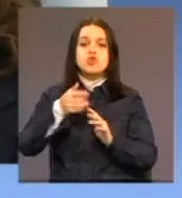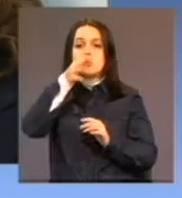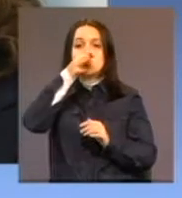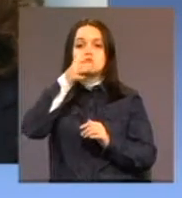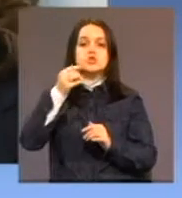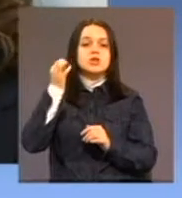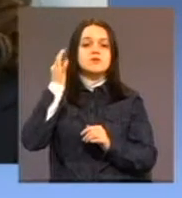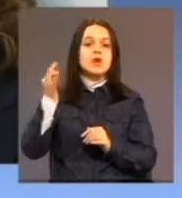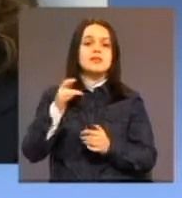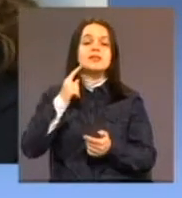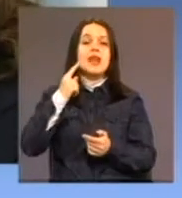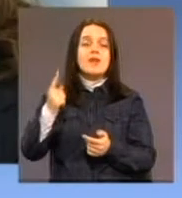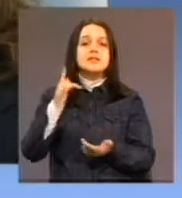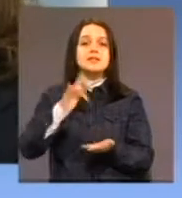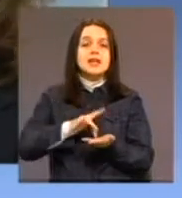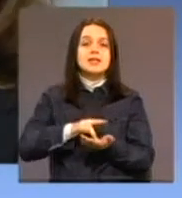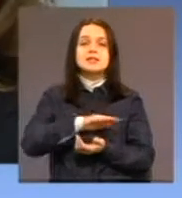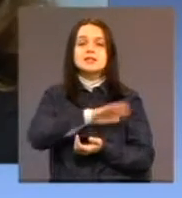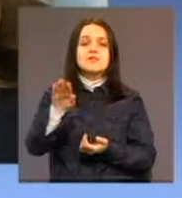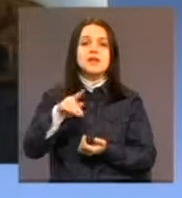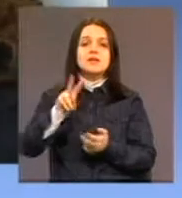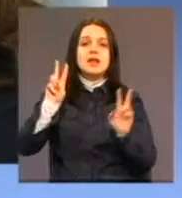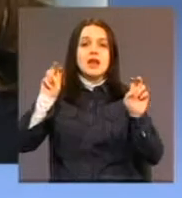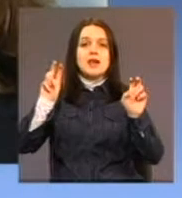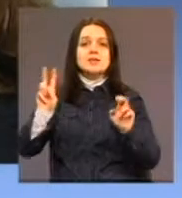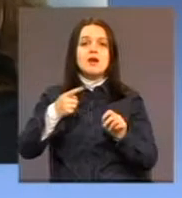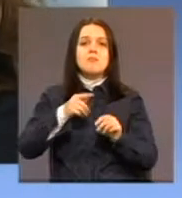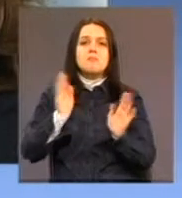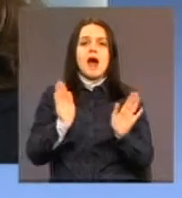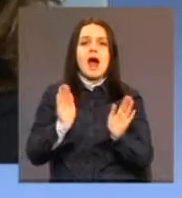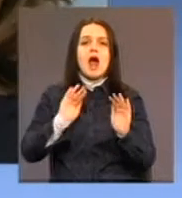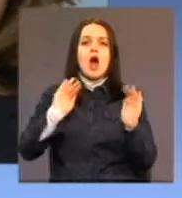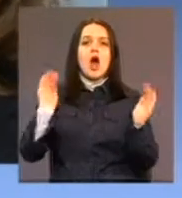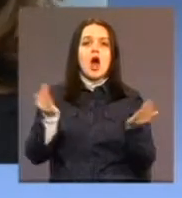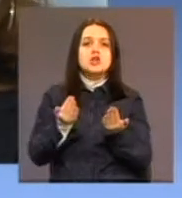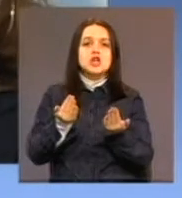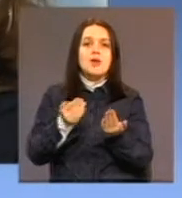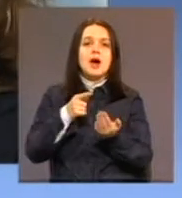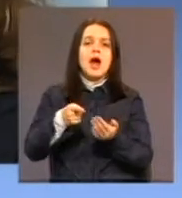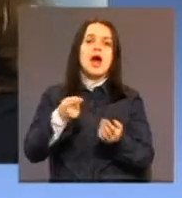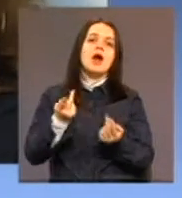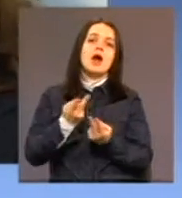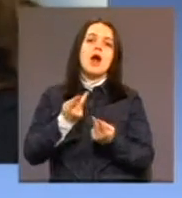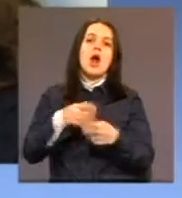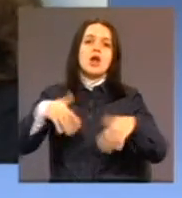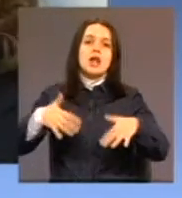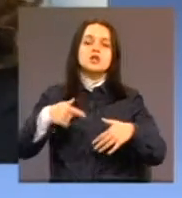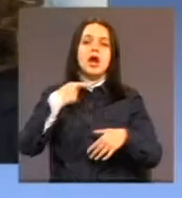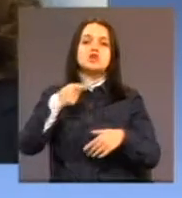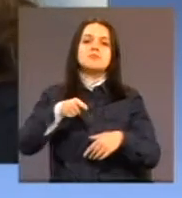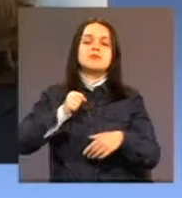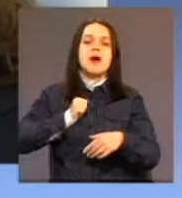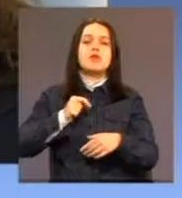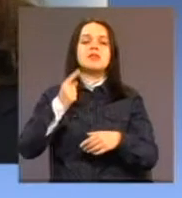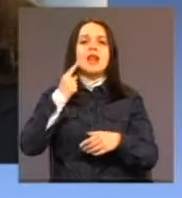zvučati, dnevni centri svi nazivaju, pa čak malom sobicom koje opreme kao igrovnicu kažu da mi imamo dnevni centri. Ponavljam, dnevni centri